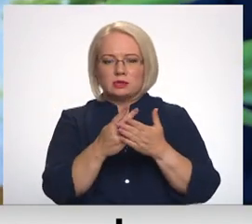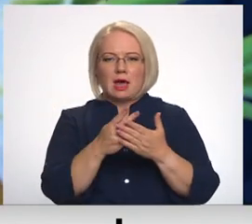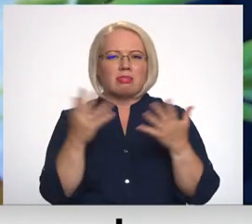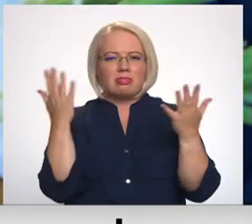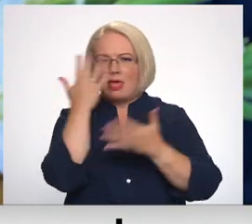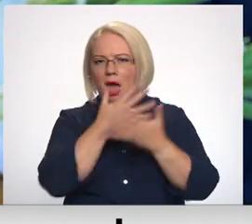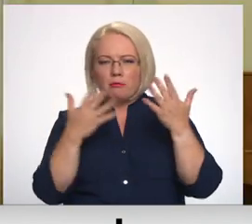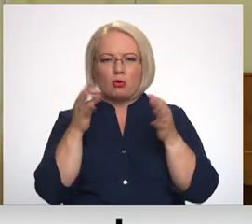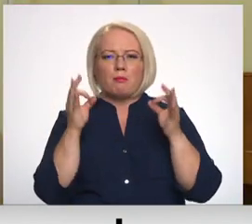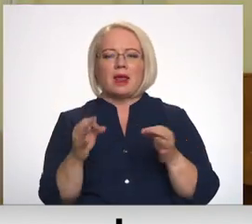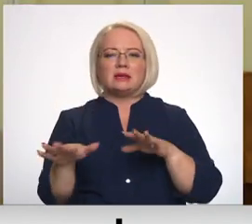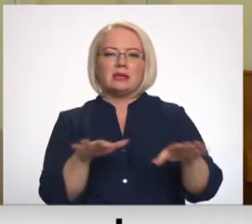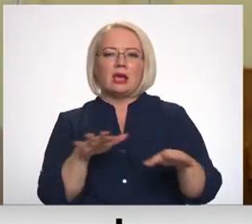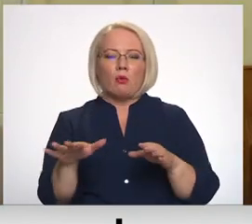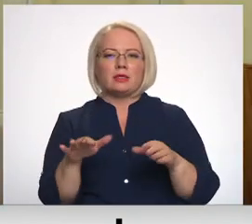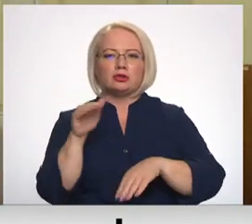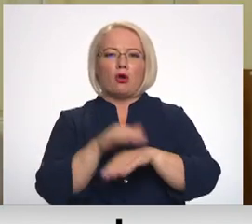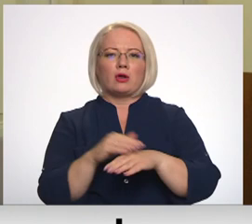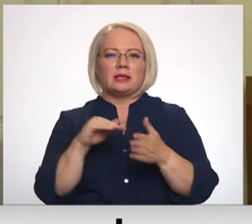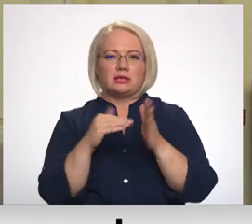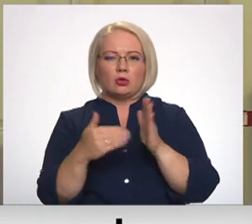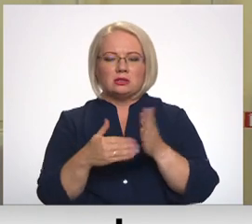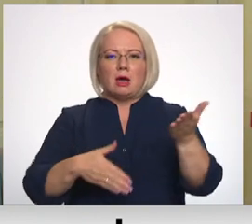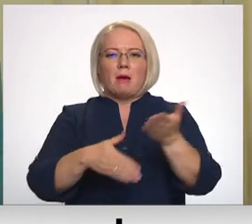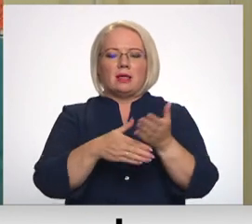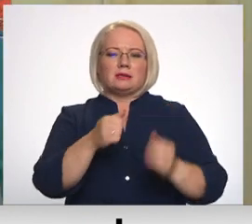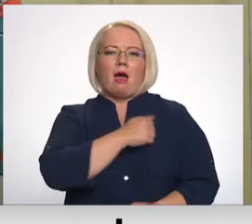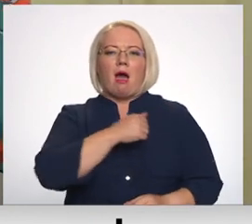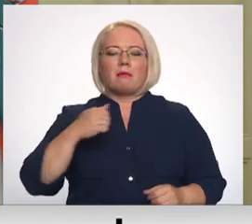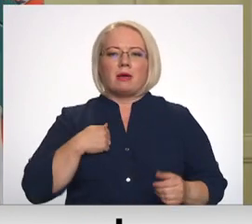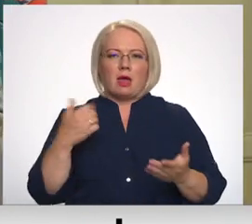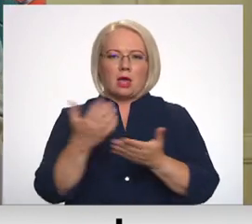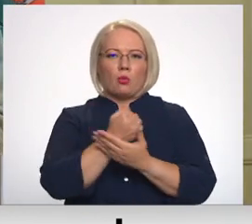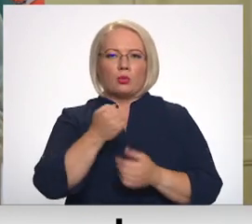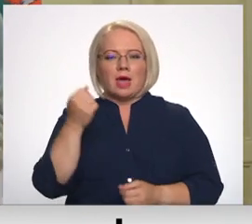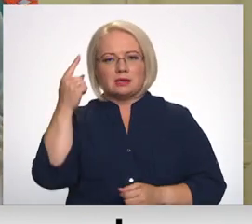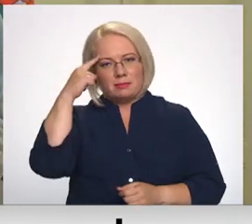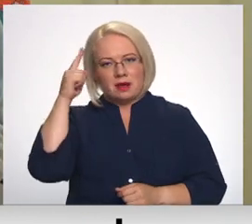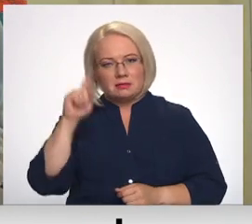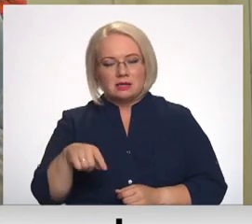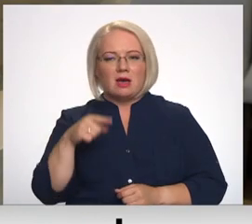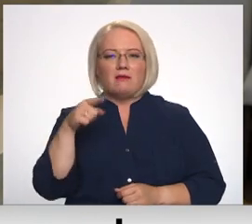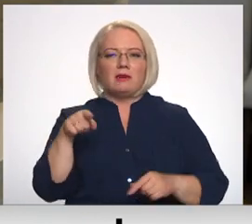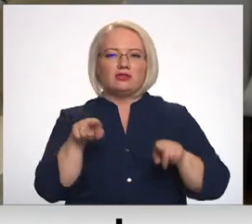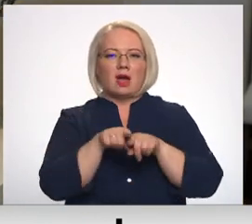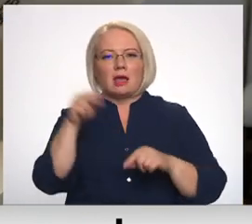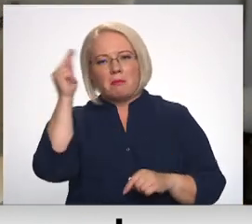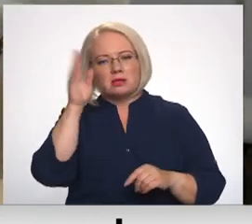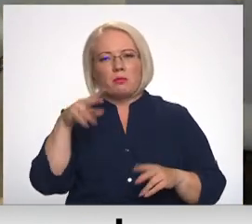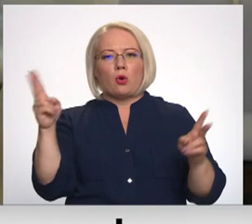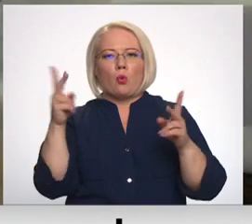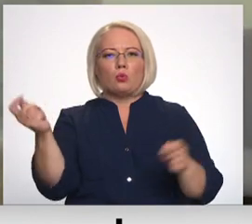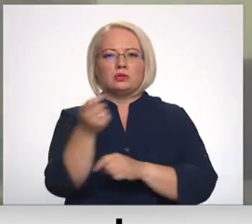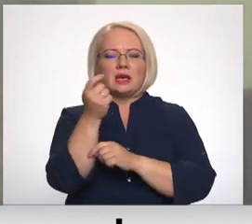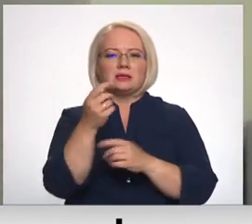pareiz rīkoties konkrētajā situācijā, viņam palīdzē NBS dienestā gūtās iemeņas. Turklāt savulaik viņš arī mācījies par ugunas dzēsēju